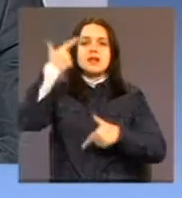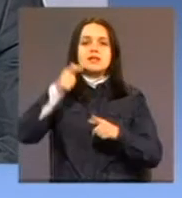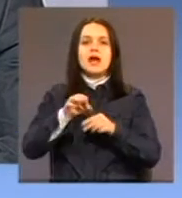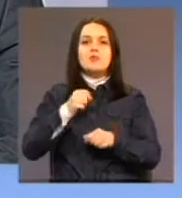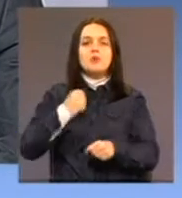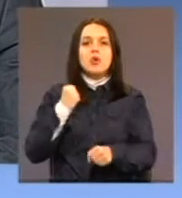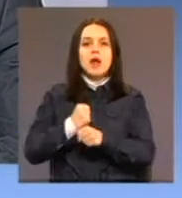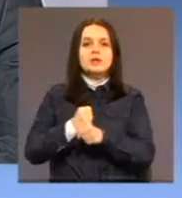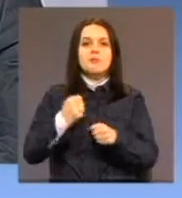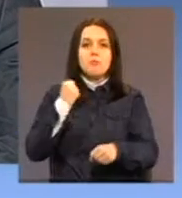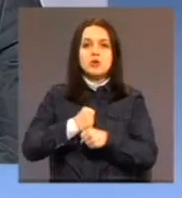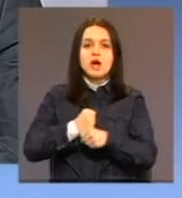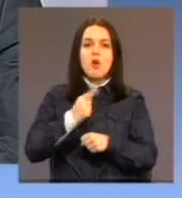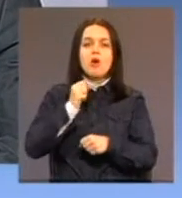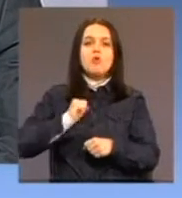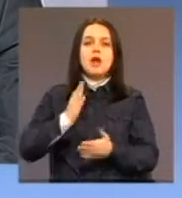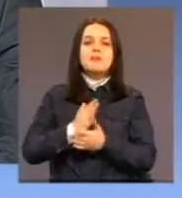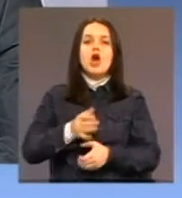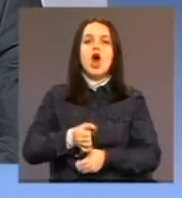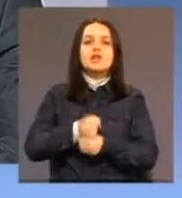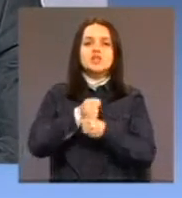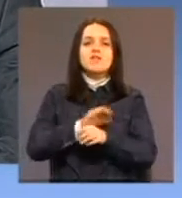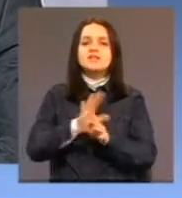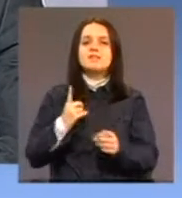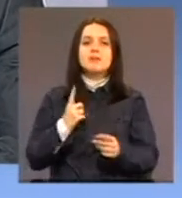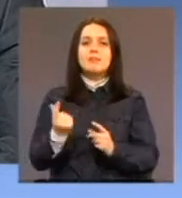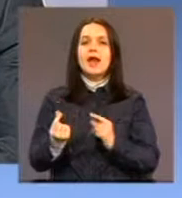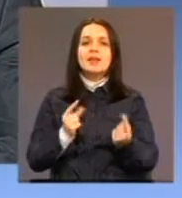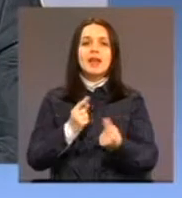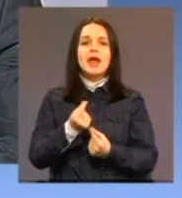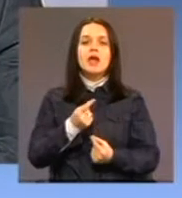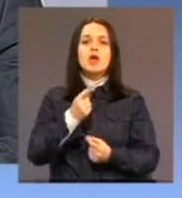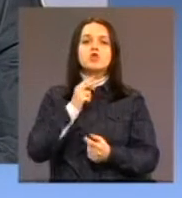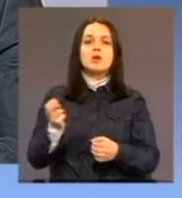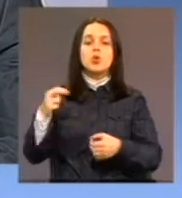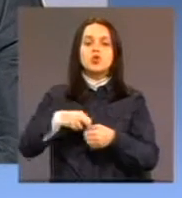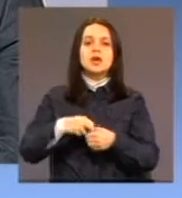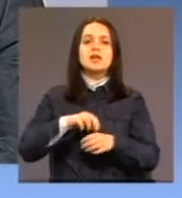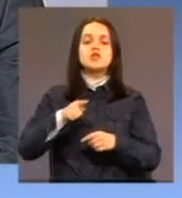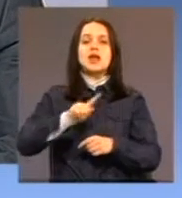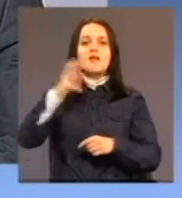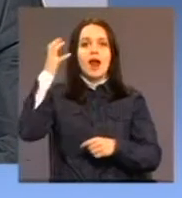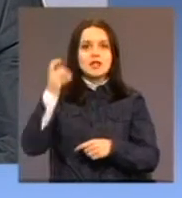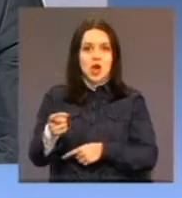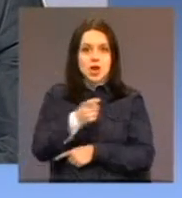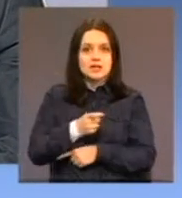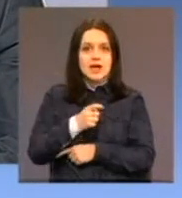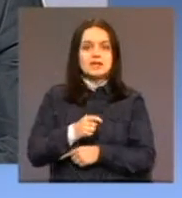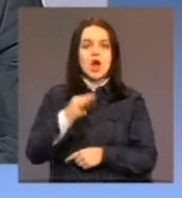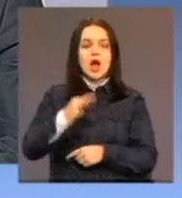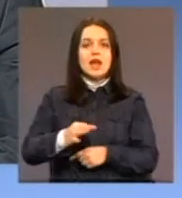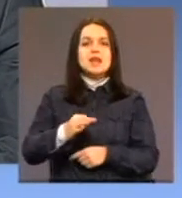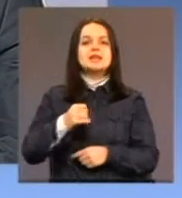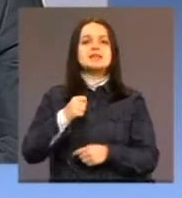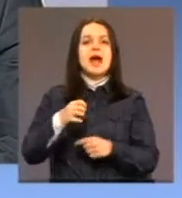partneri koji su bili uključeni, to su nevladne organizacije, lokalna zajednica i mi, smo se složili da bude u